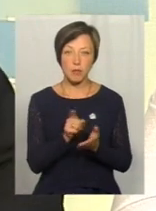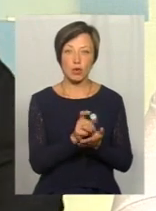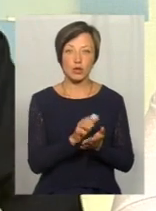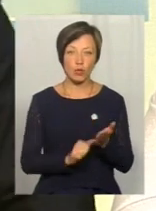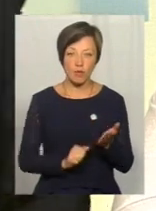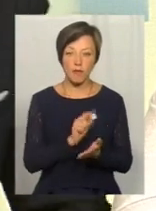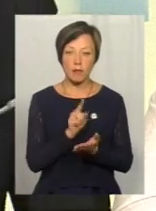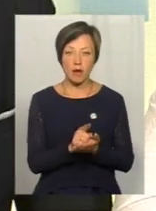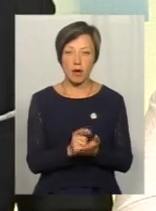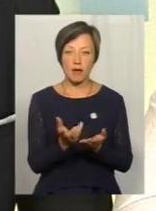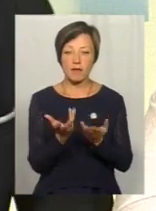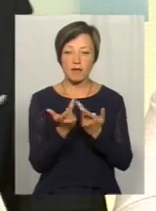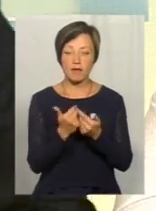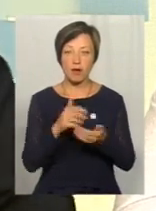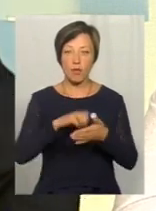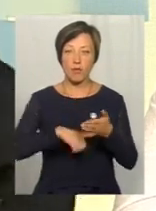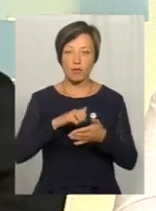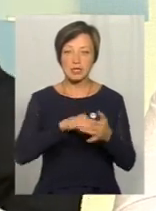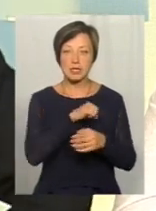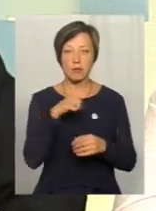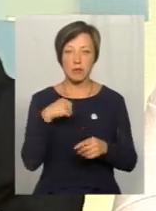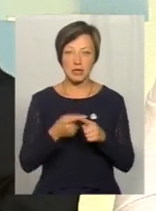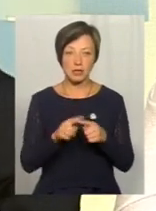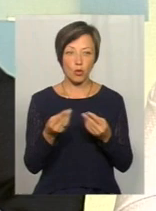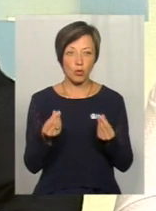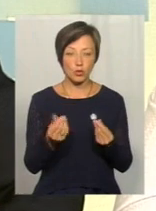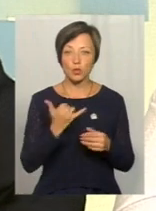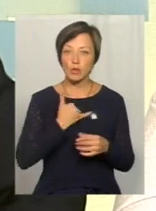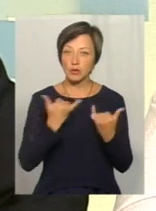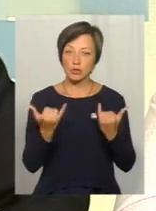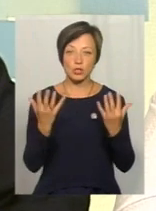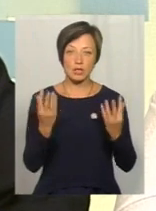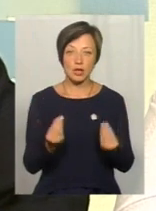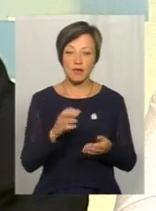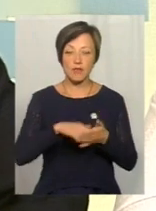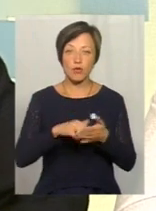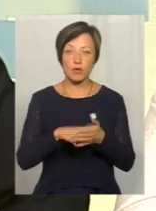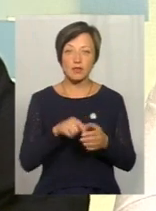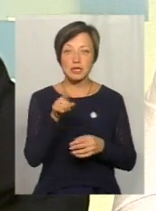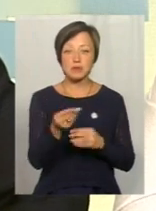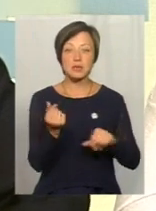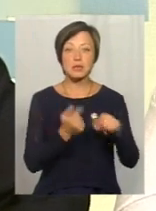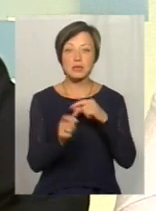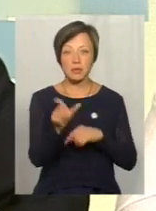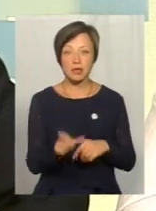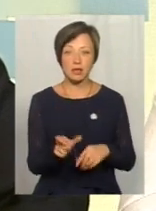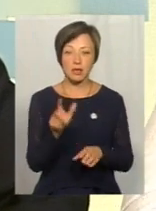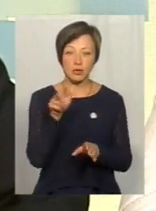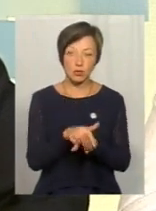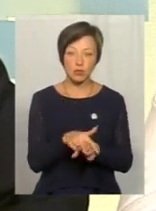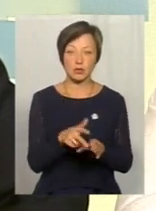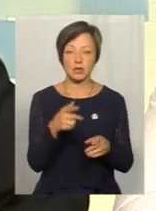інспекція має вираховувати з цієї людини сама самостійно ці кошти. У нас на сьогоднішній день вирахують підприємців. Вони дусять їх,